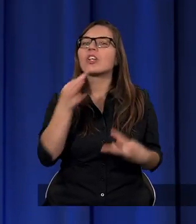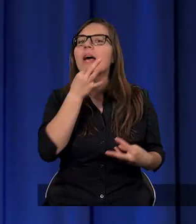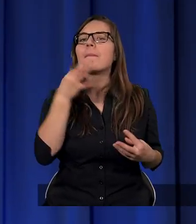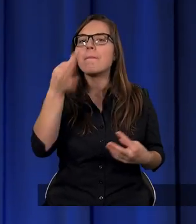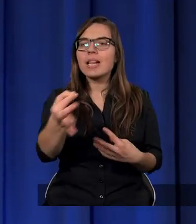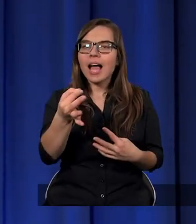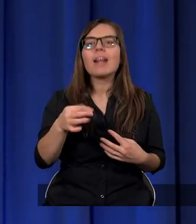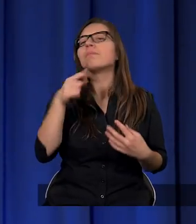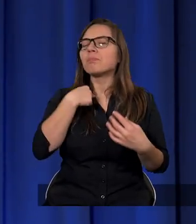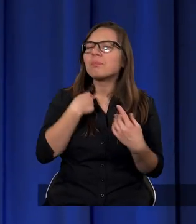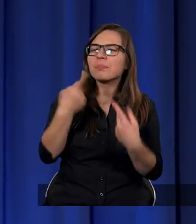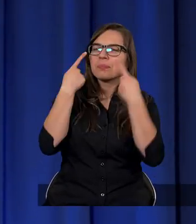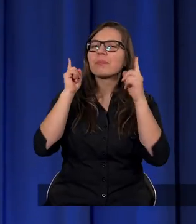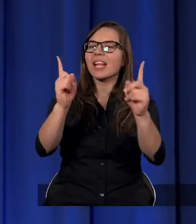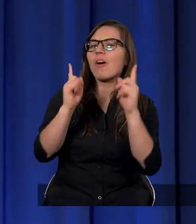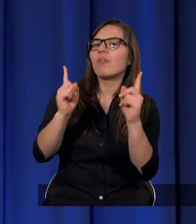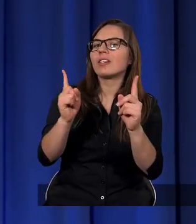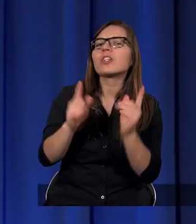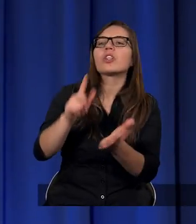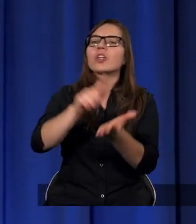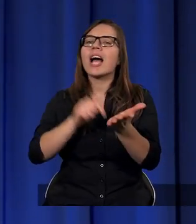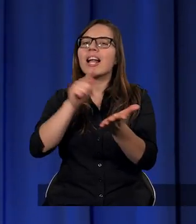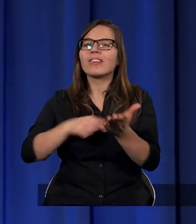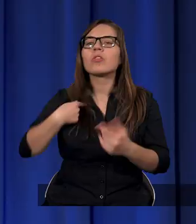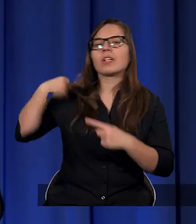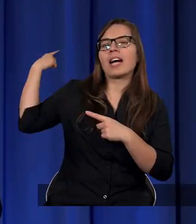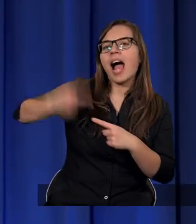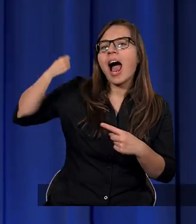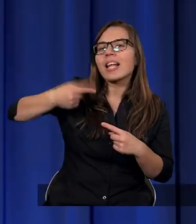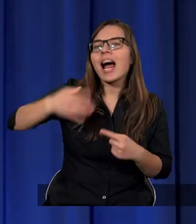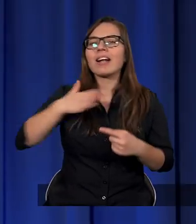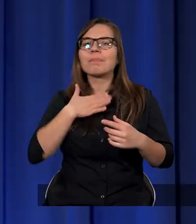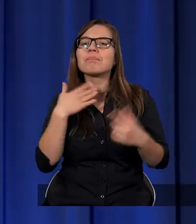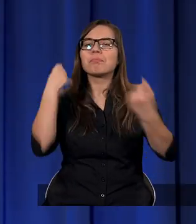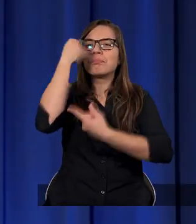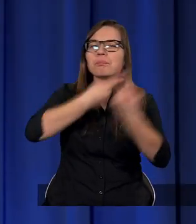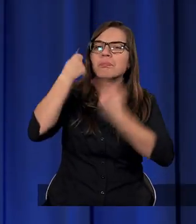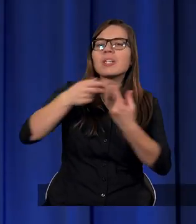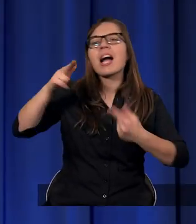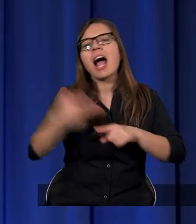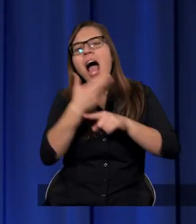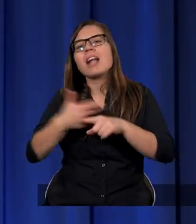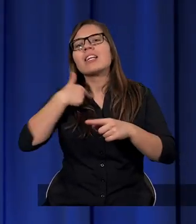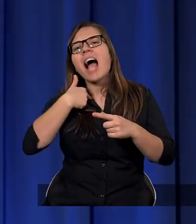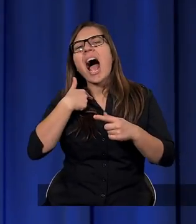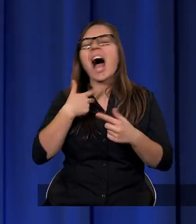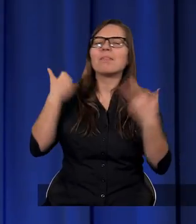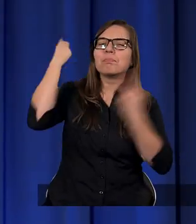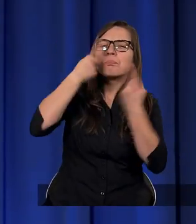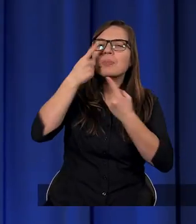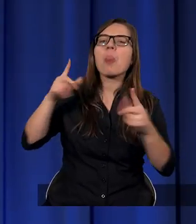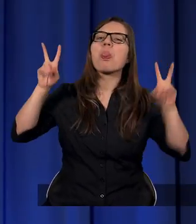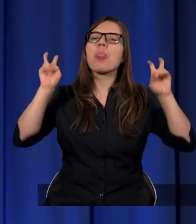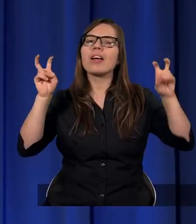I zauważyłem, że często właśnie w swoich kazaniach, kiedy mam jakieś rozważanie, kiedy muszę ustalić tytuł,